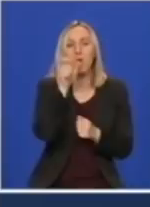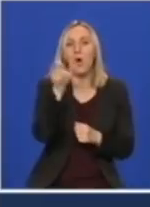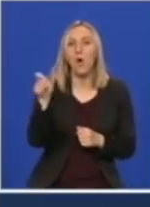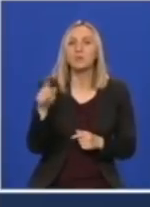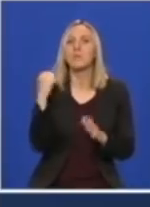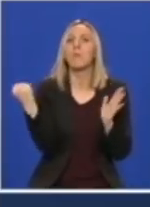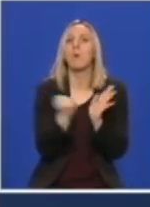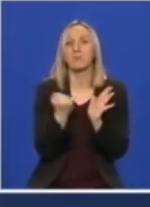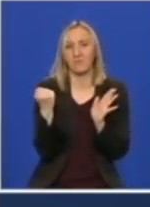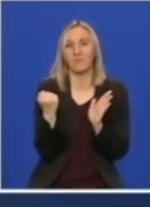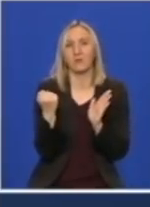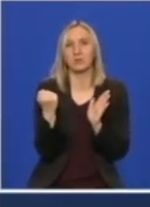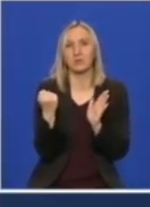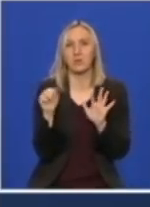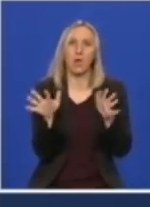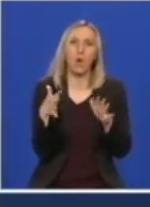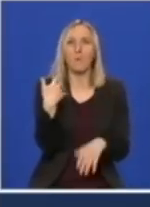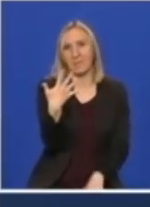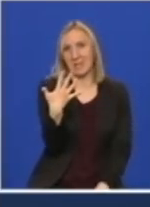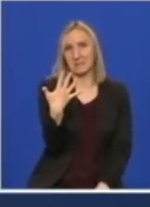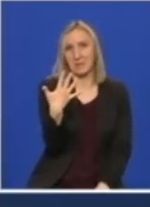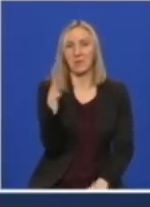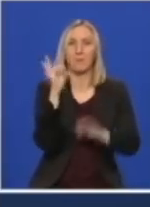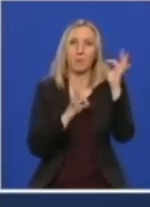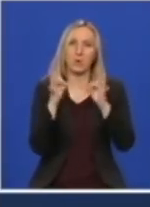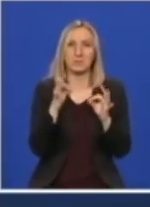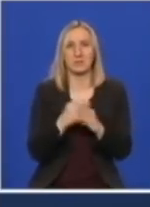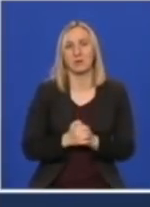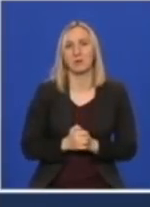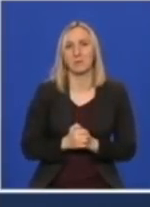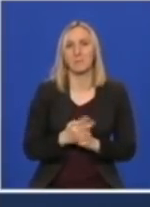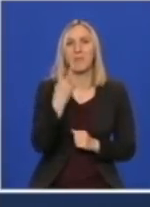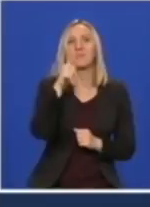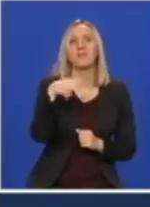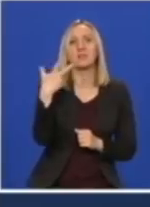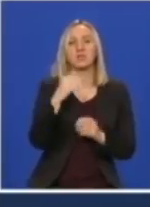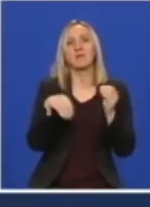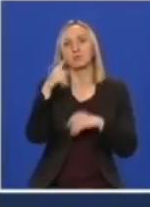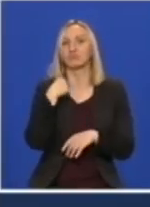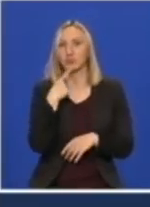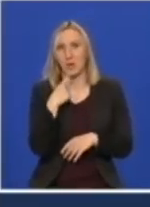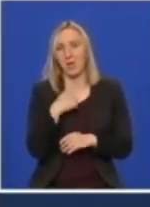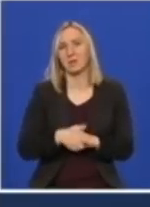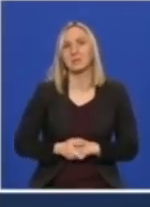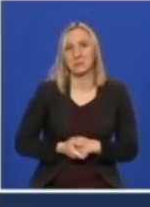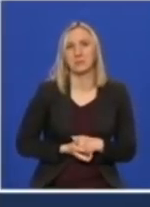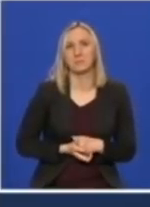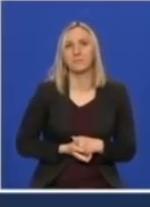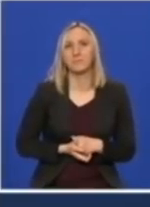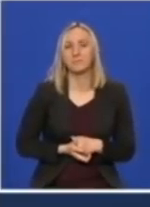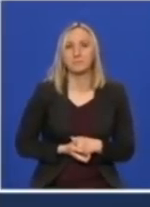koje je potvrđen ovaj virus je oko 50 godina i dve trećine su bili muškarci. To jeste i sada su muškarci. Hvala.